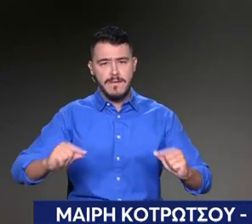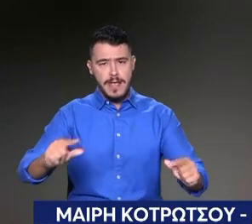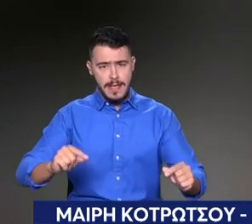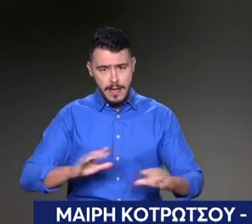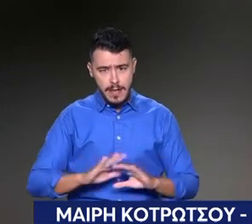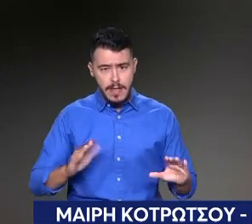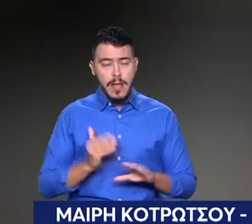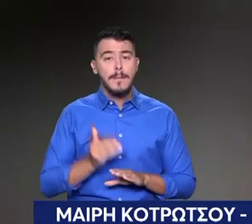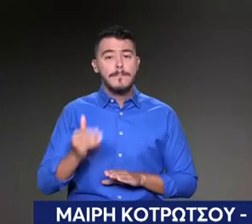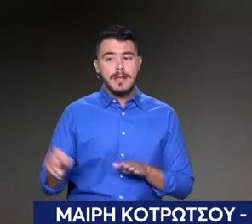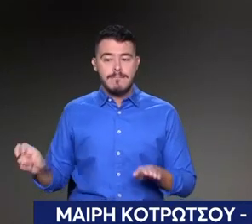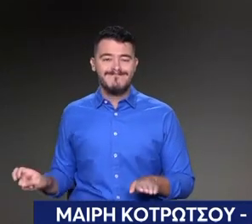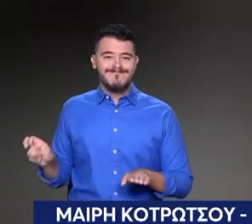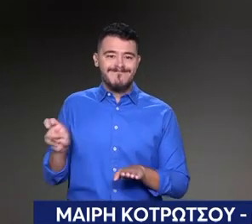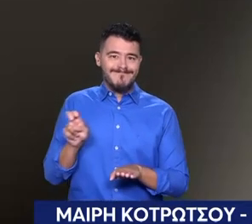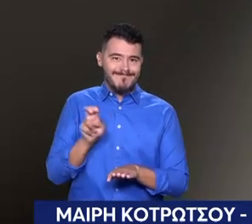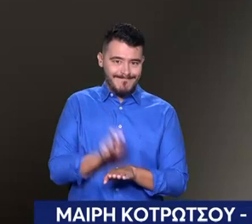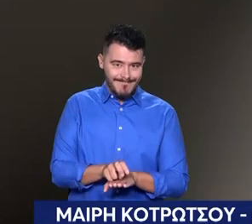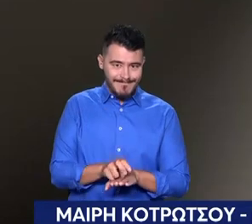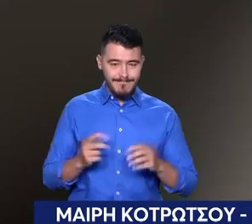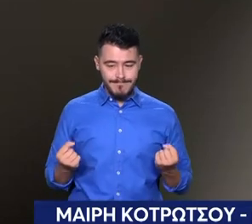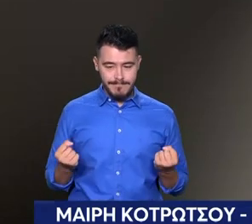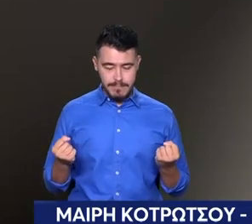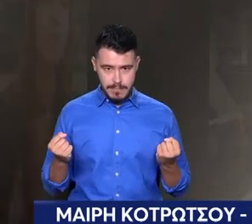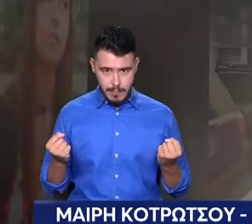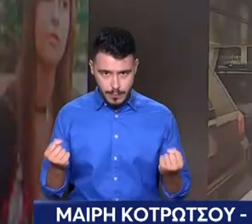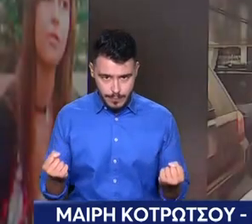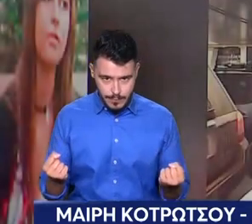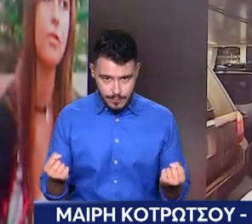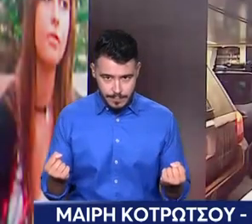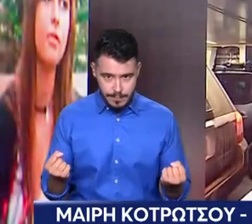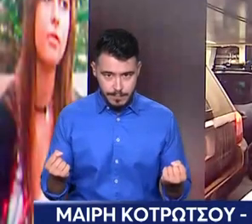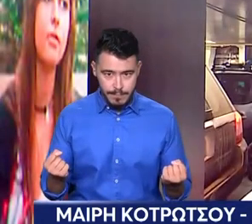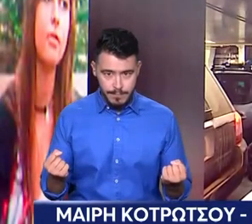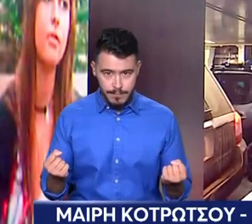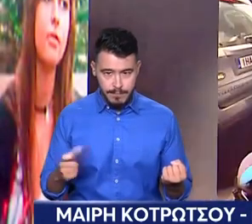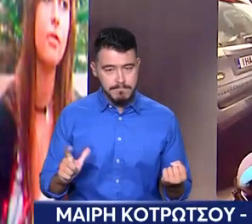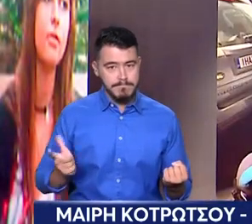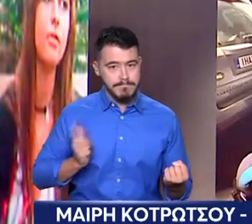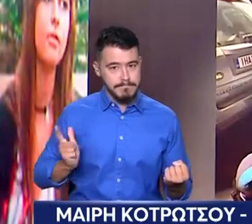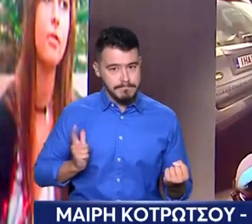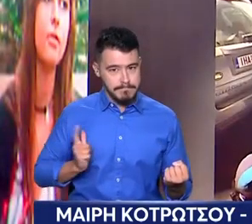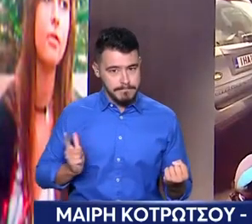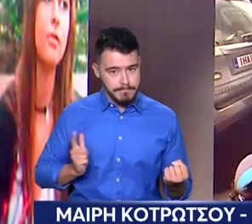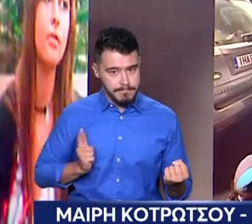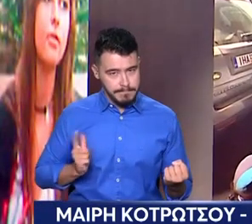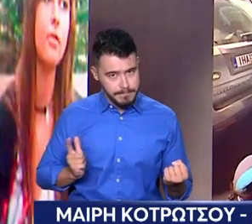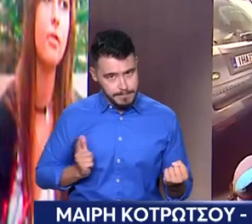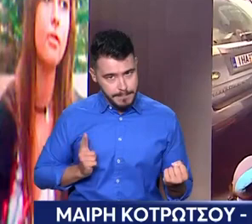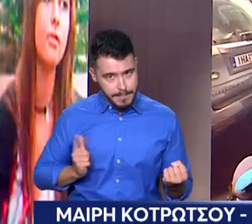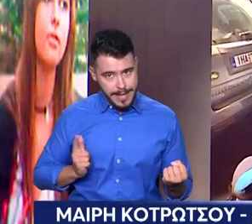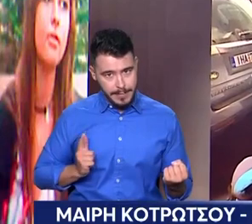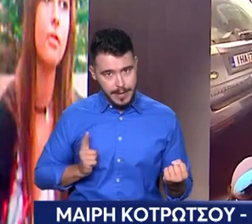μπήκαμε κι εμείς να φύγουμε. Έχουν κατέβει όμως οι καταπλήθρες του παταριού. Περιμένουμε να αδειάσει και το πατάρι.